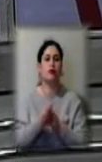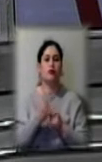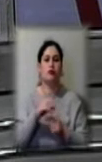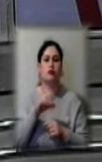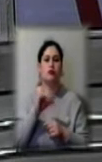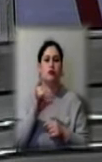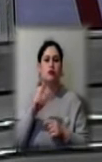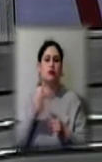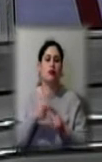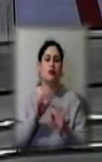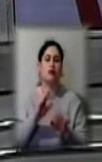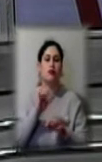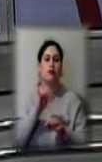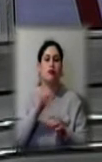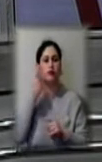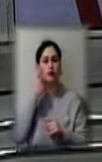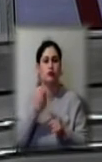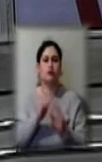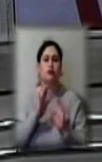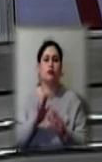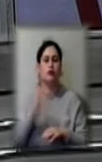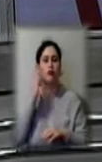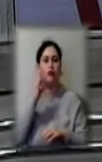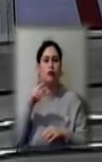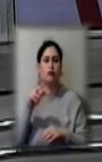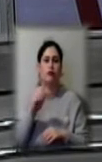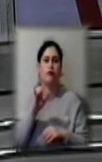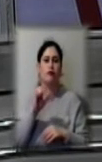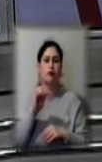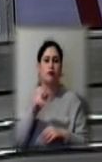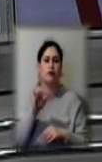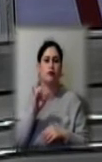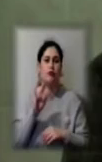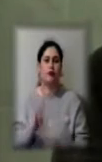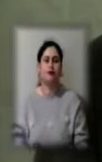це на брифіну повідомив заступник голови облдержадміністрації Вадим Чабан.